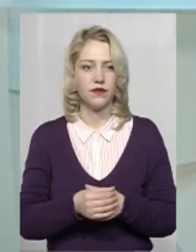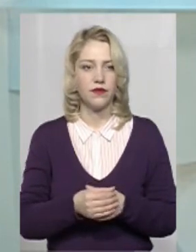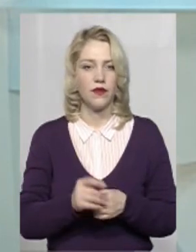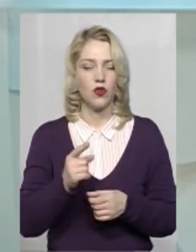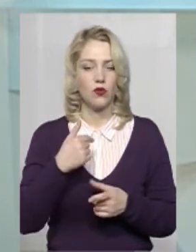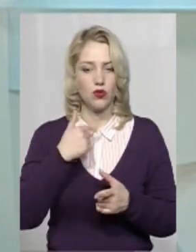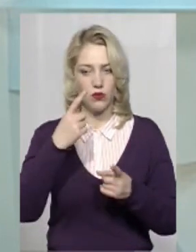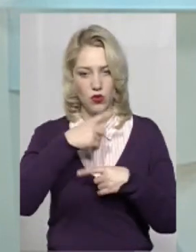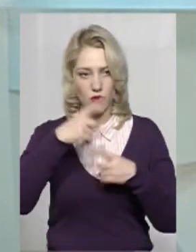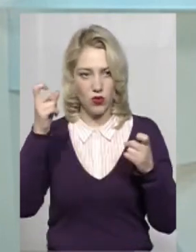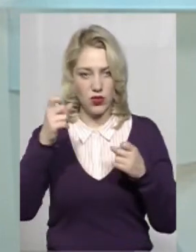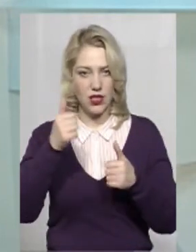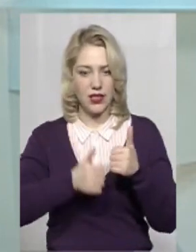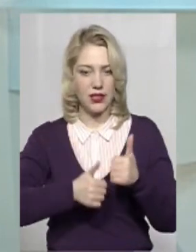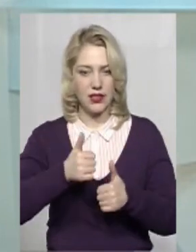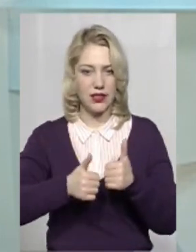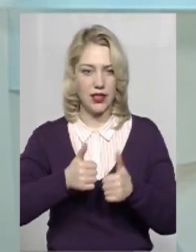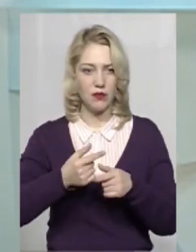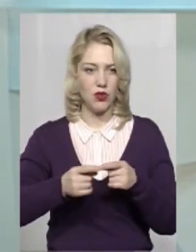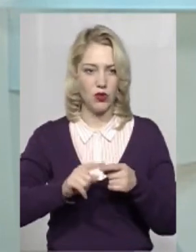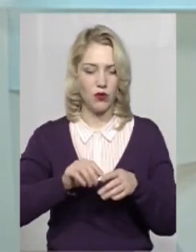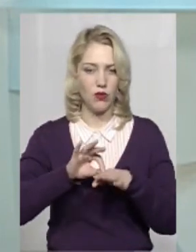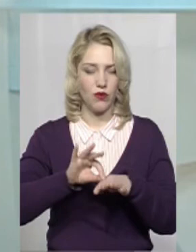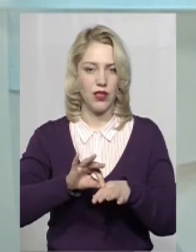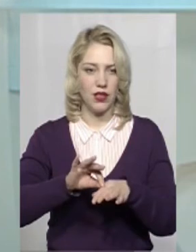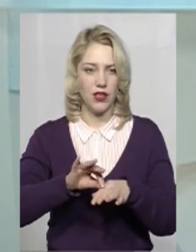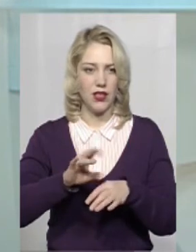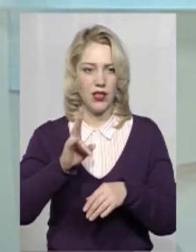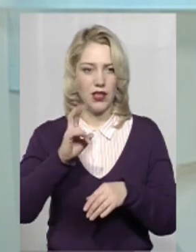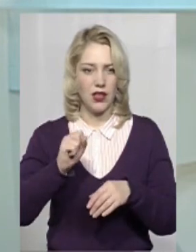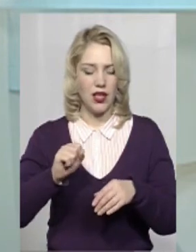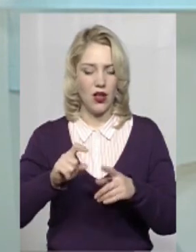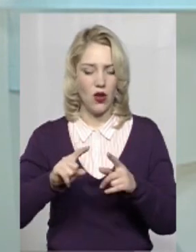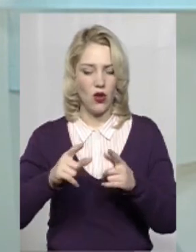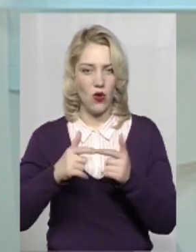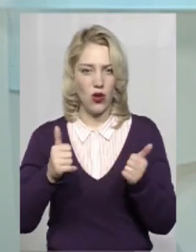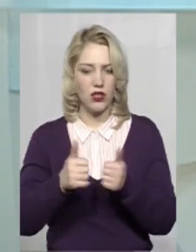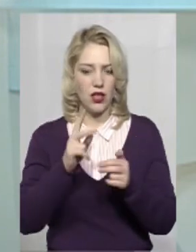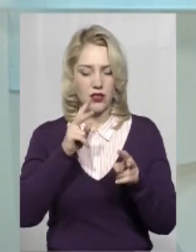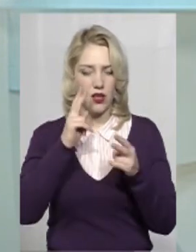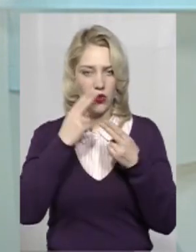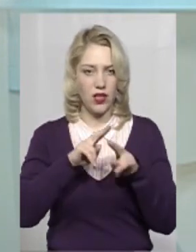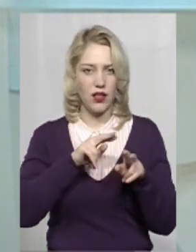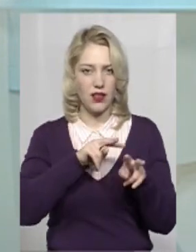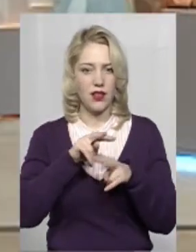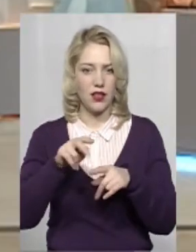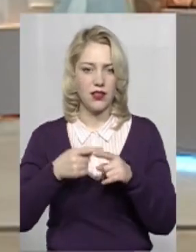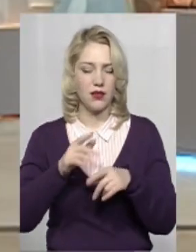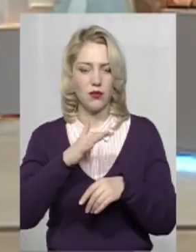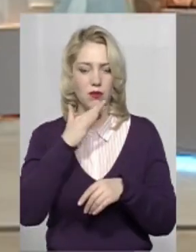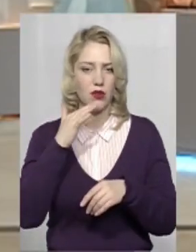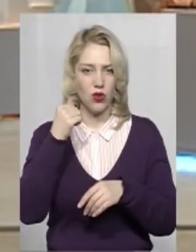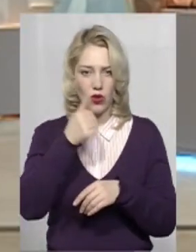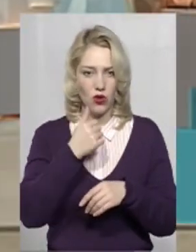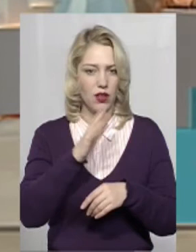Якби ми оголосили тендер, його провели на організації, яка здійснює технагляд, це буде не один рік,